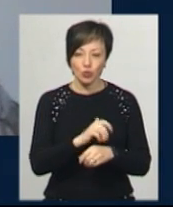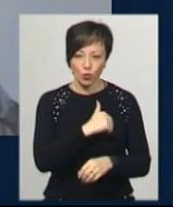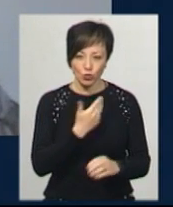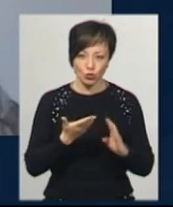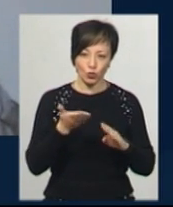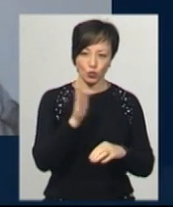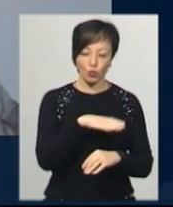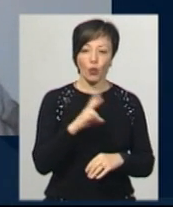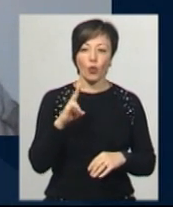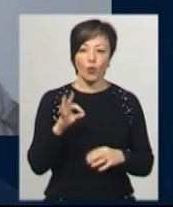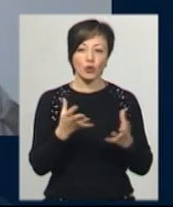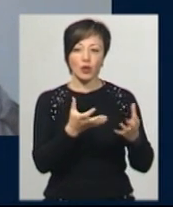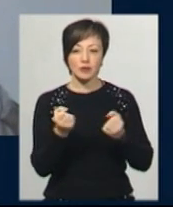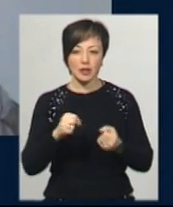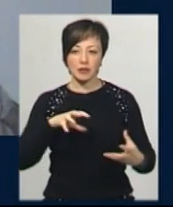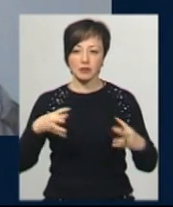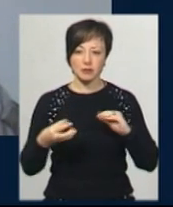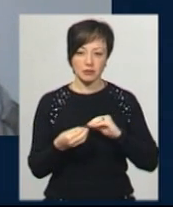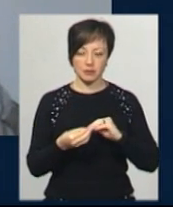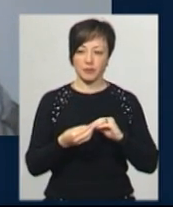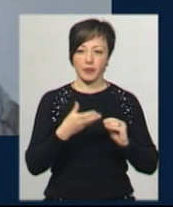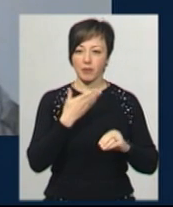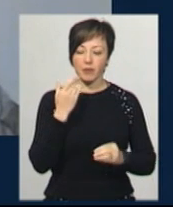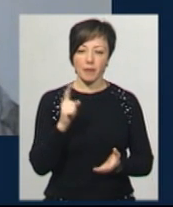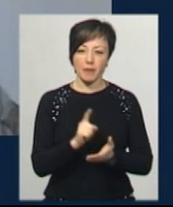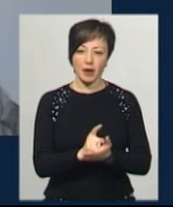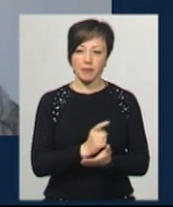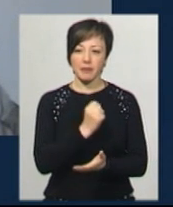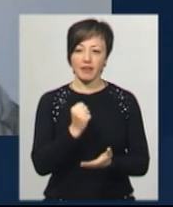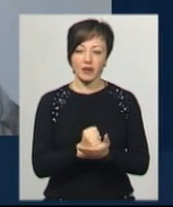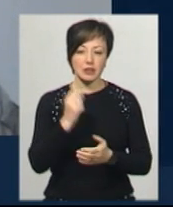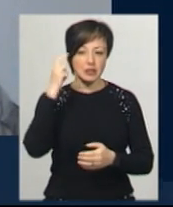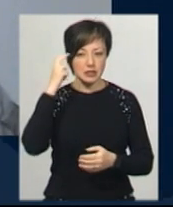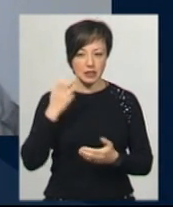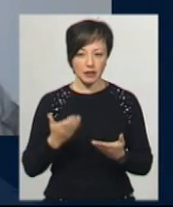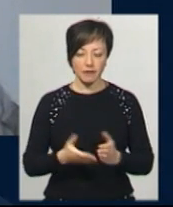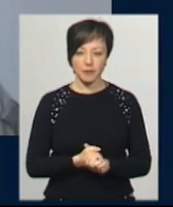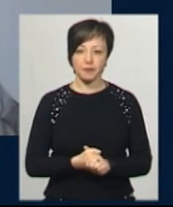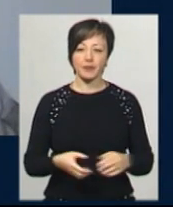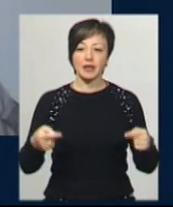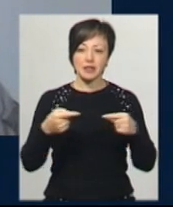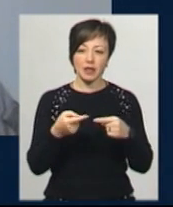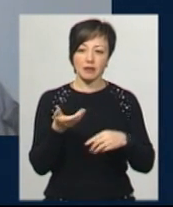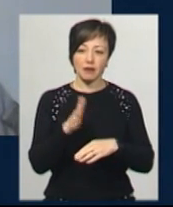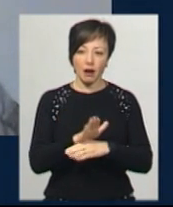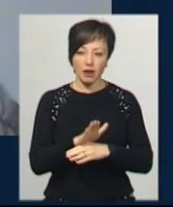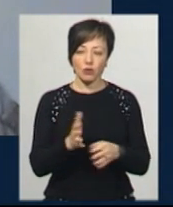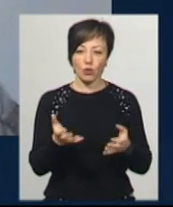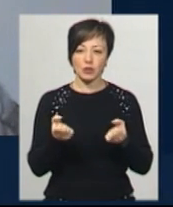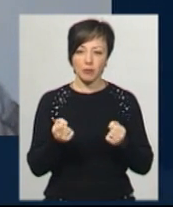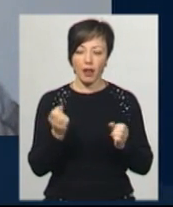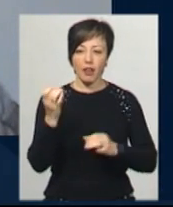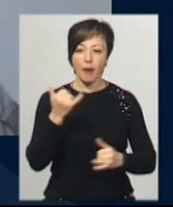не отримали ще результата, який має прийти підтвердження з Києва. Згідно наказу, який отримав